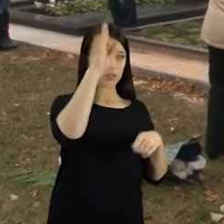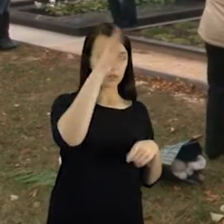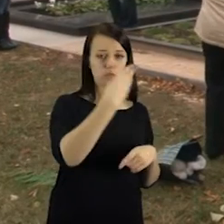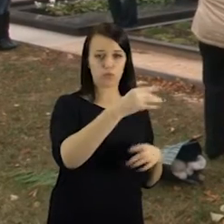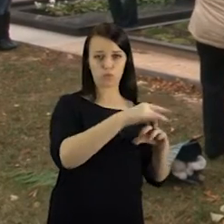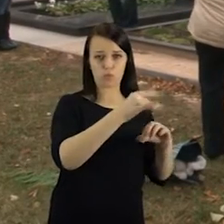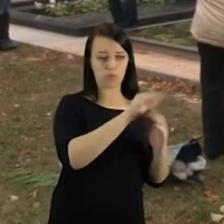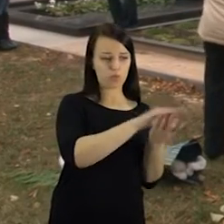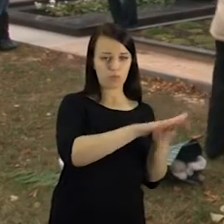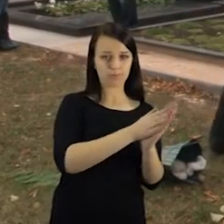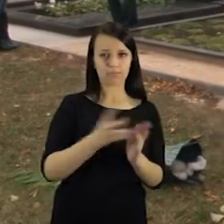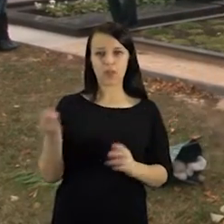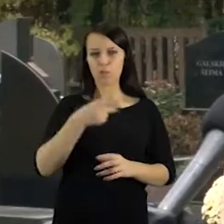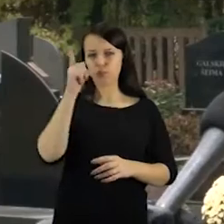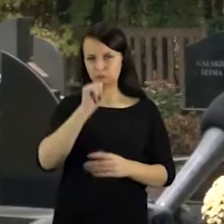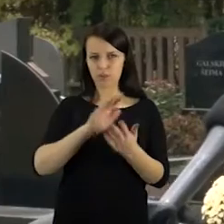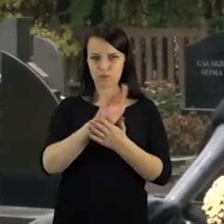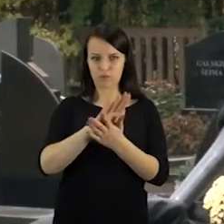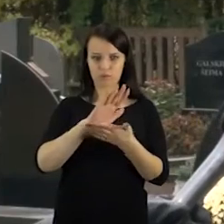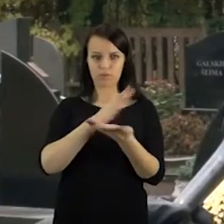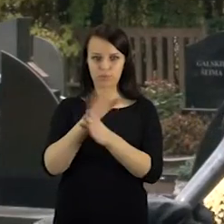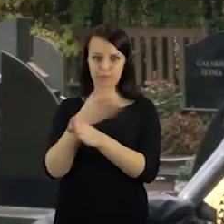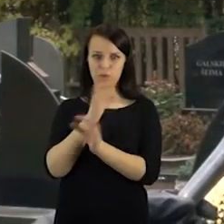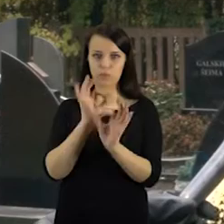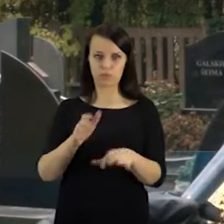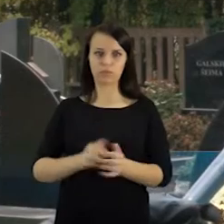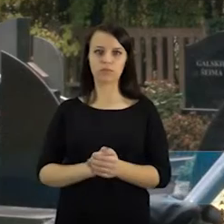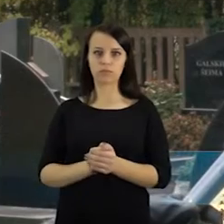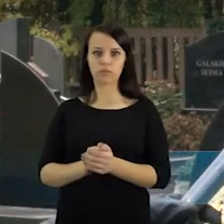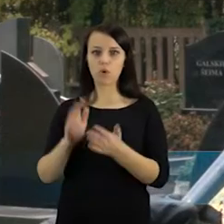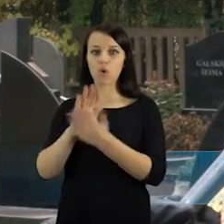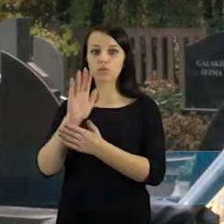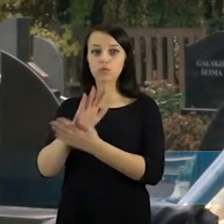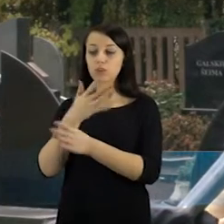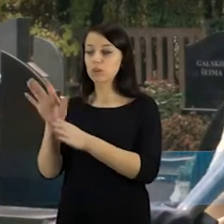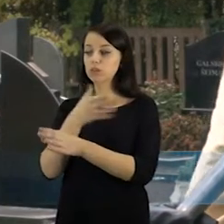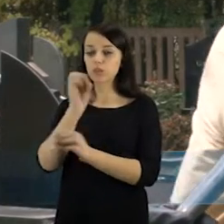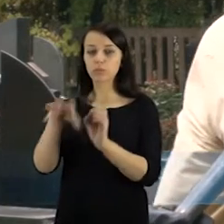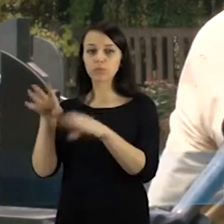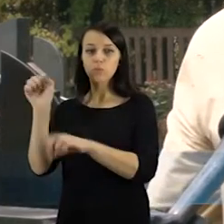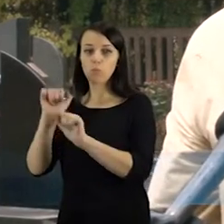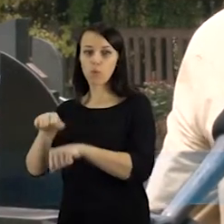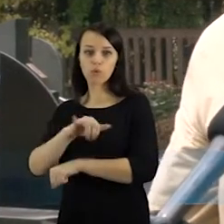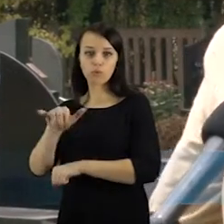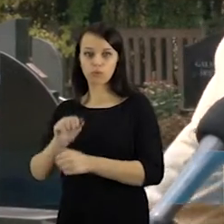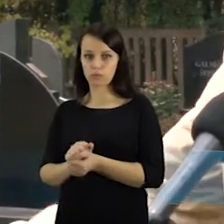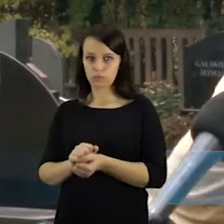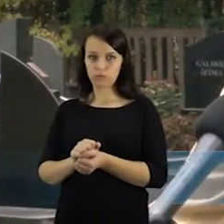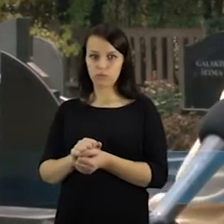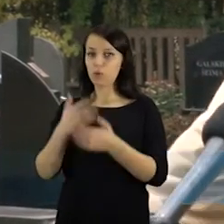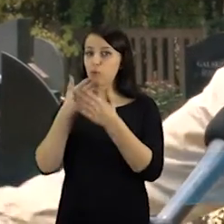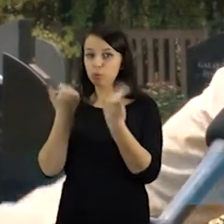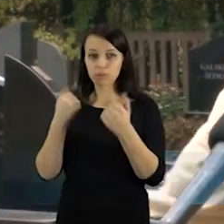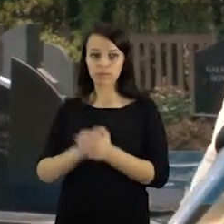mylimos žmonos kapą tvarkantis Romualdas. Nu, kad nėra turbūt atskirai kur čia sudėti, turbūt kad metam